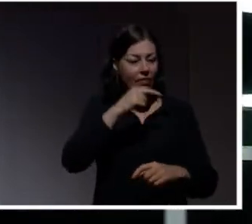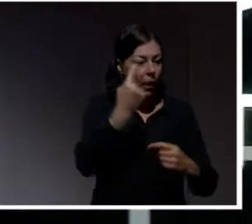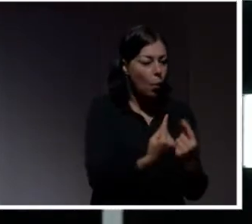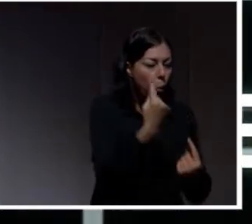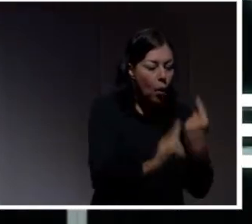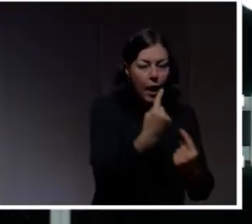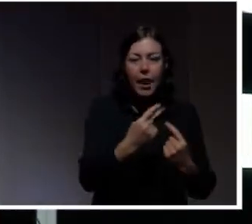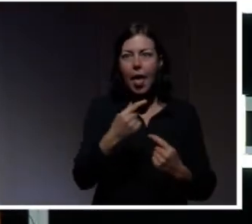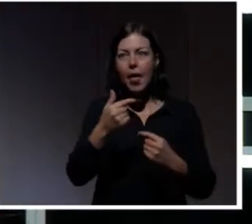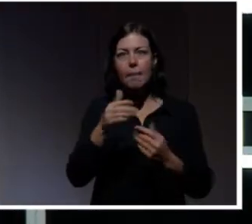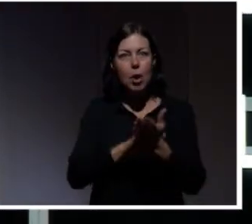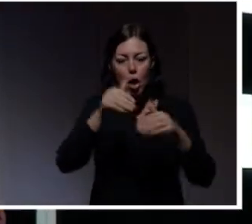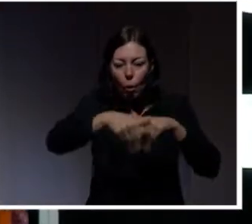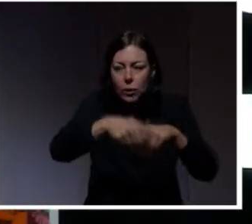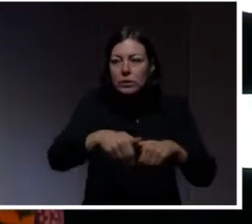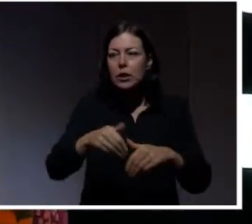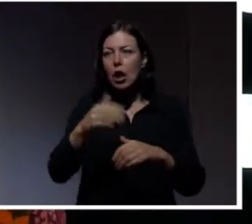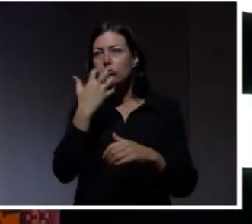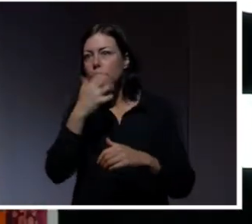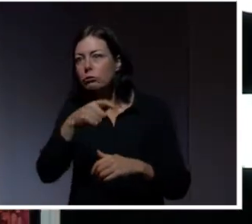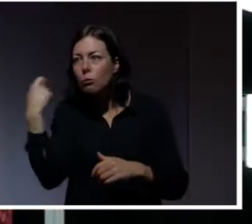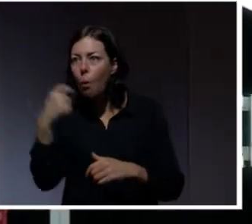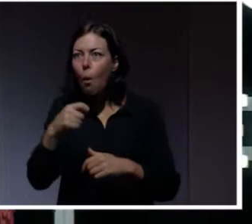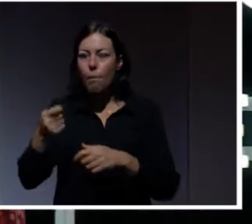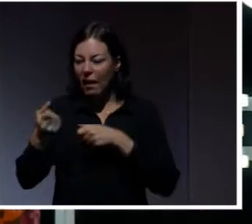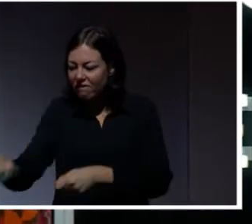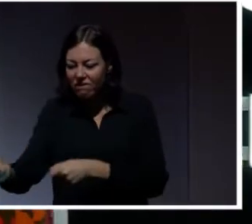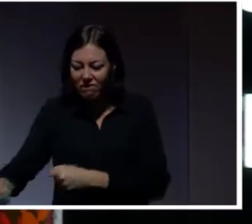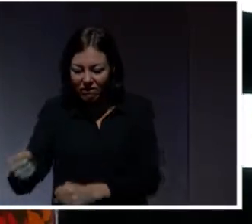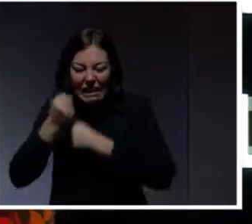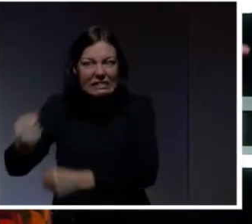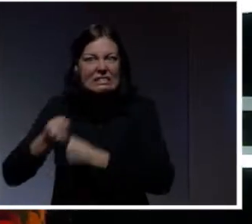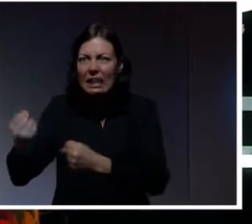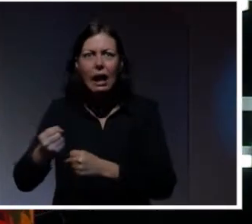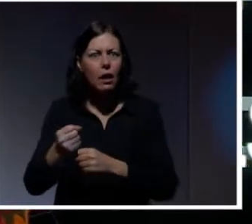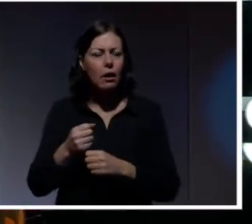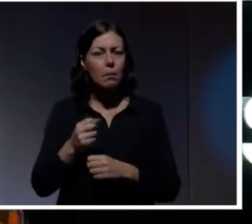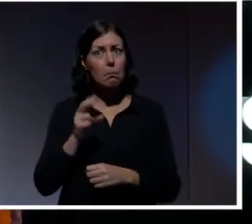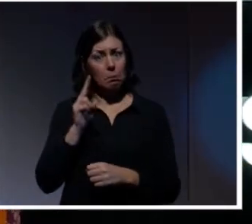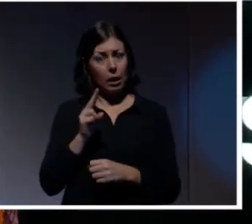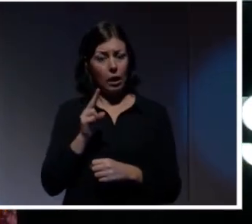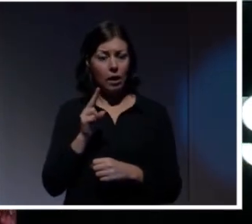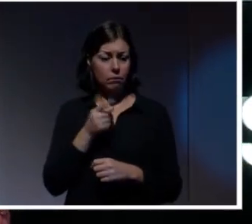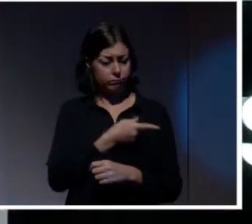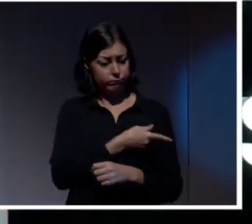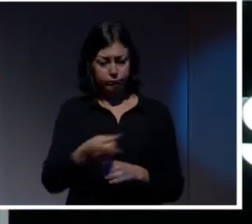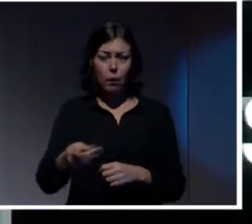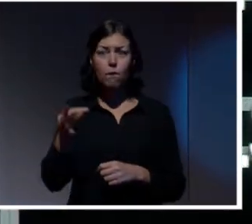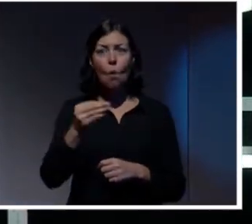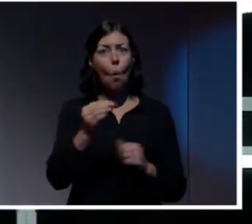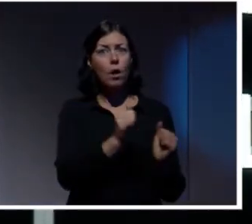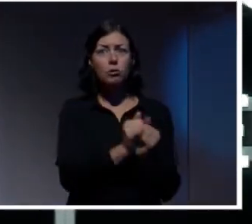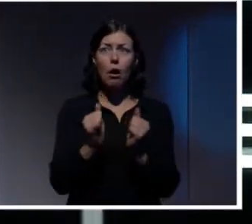Vattenkokare, brödrostar, spisar och kylskåp och kvastar. Väldigt få av de här sakerna har kanske